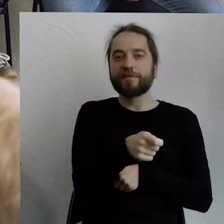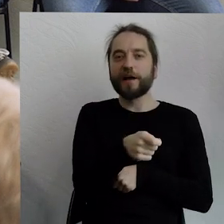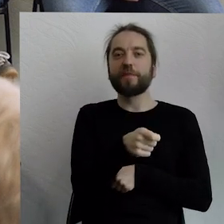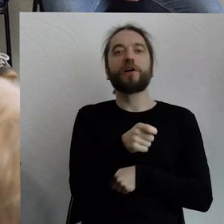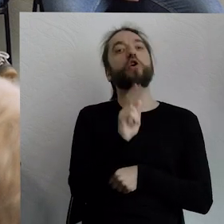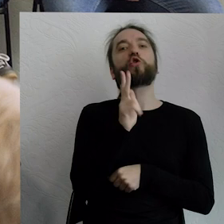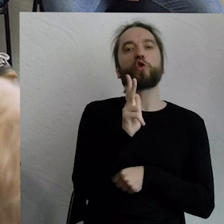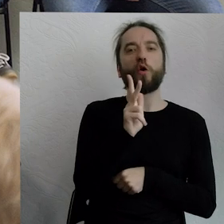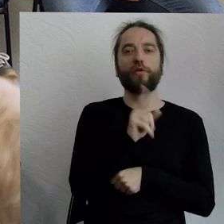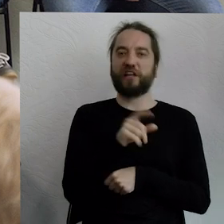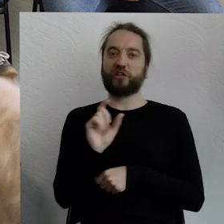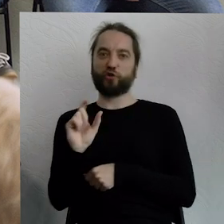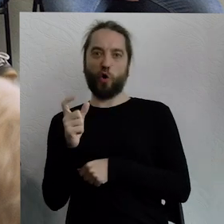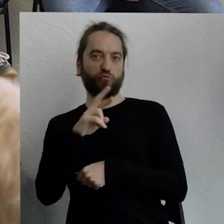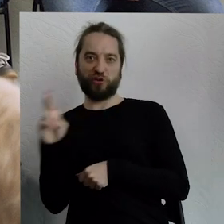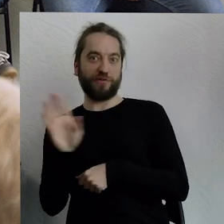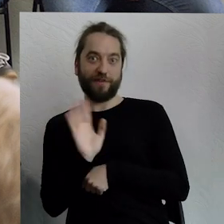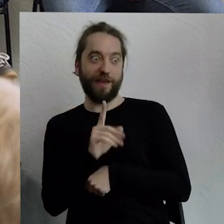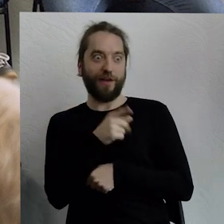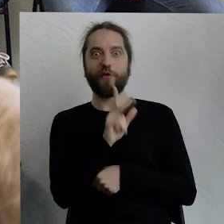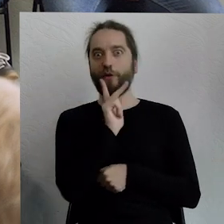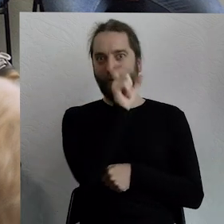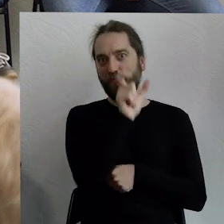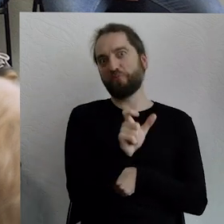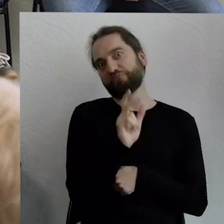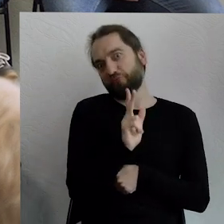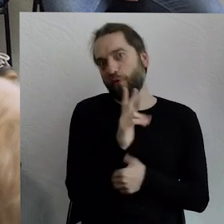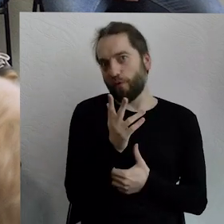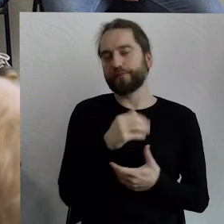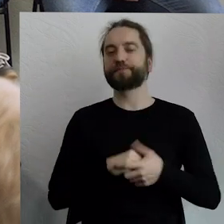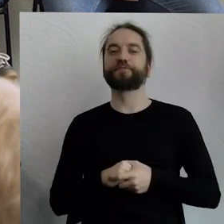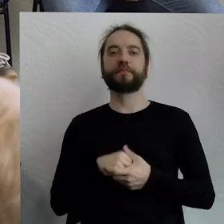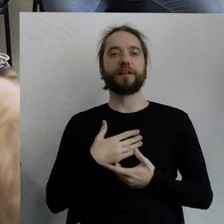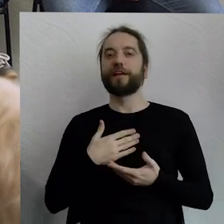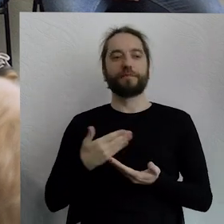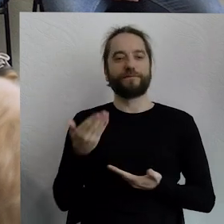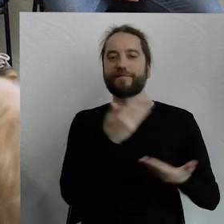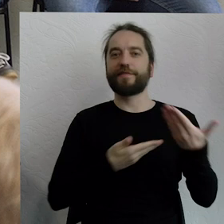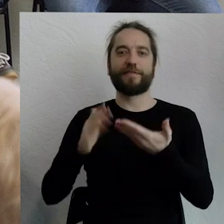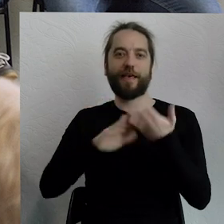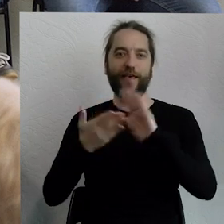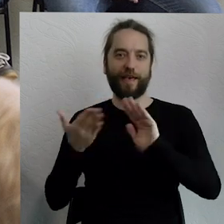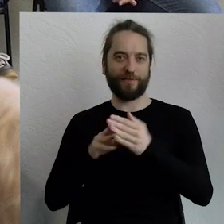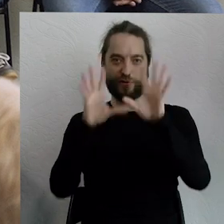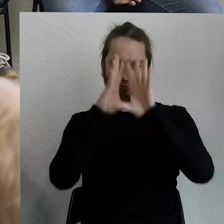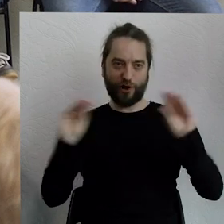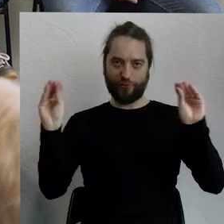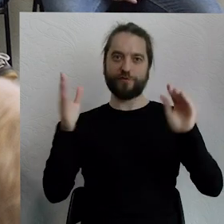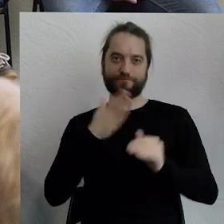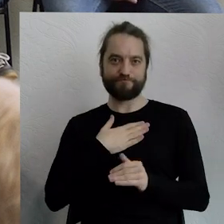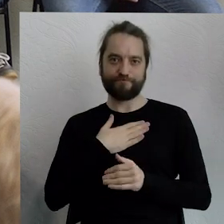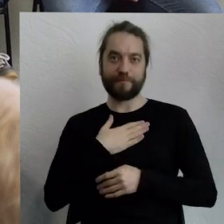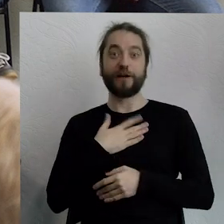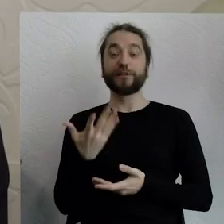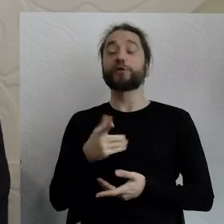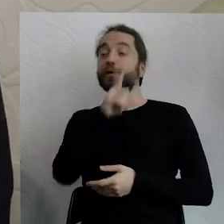już gatunkowizmu. Jest za to wspólne życie wszystkich gatunków we wzajemnym poszanowaniu. I ludzie też są dużo